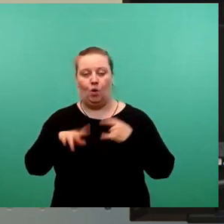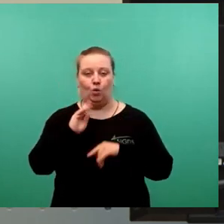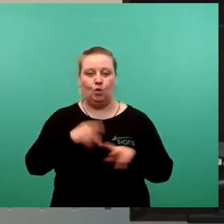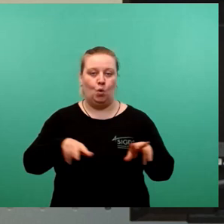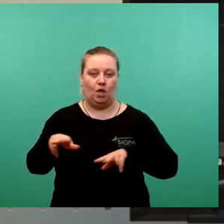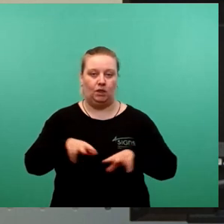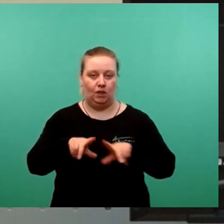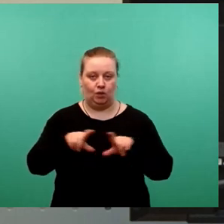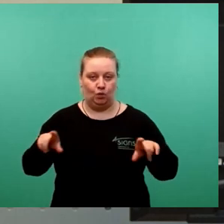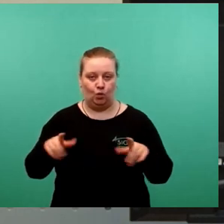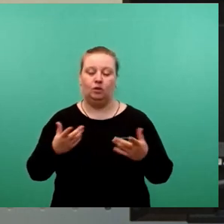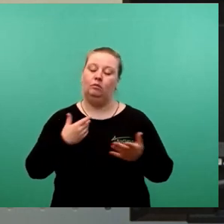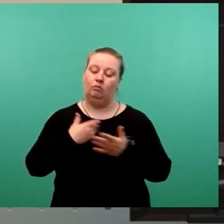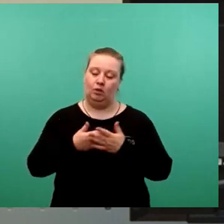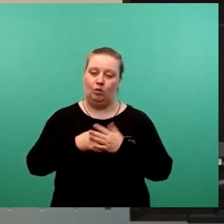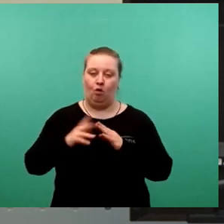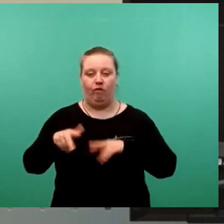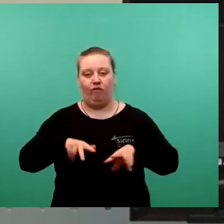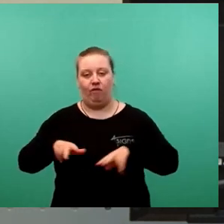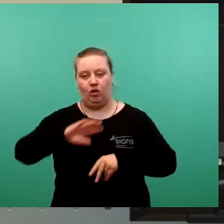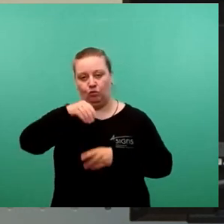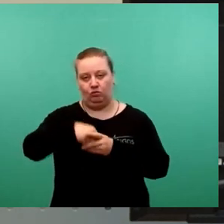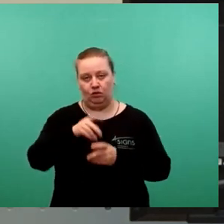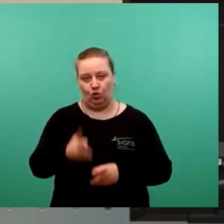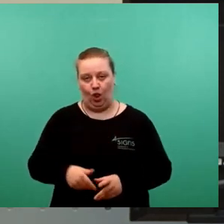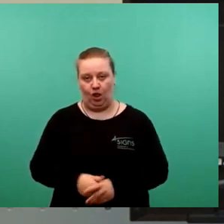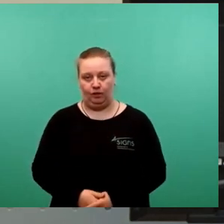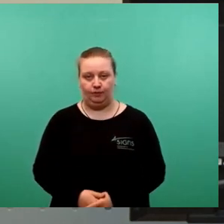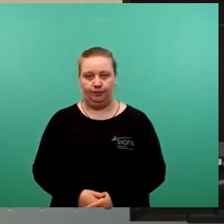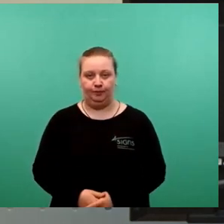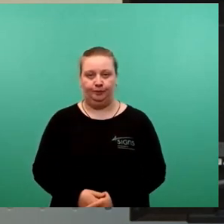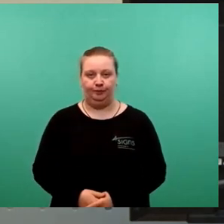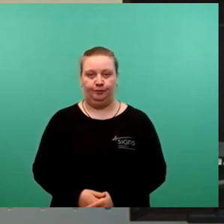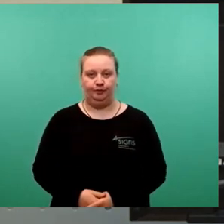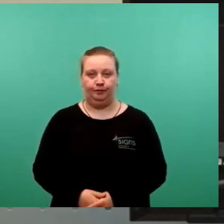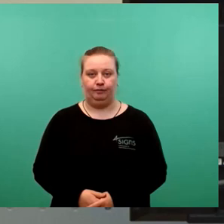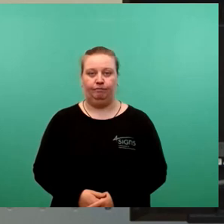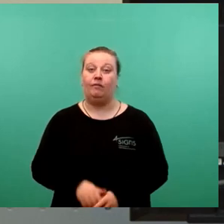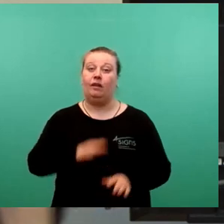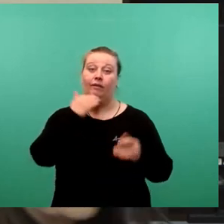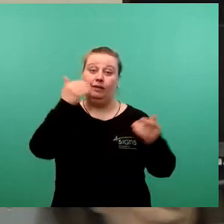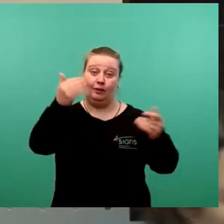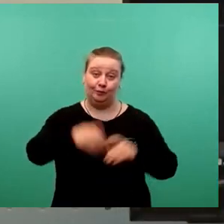Das sollte sich auch in der Verwaltung einer Stadt wie Dresden widerspiegeln. Vielen Dank.